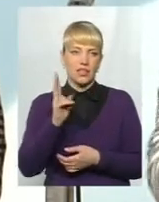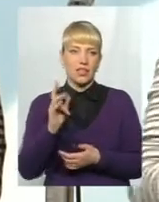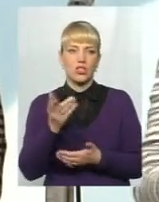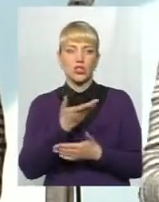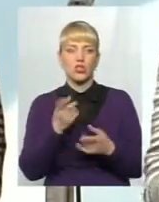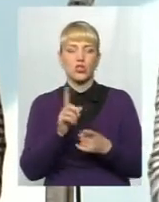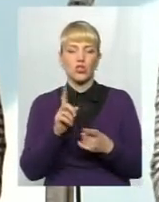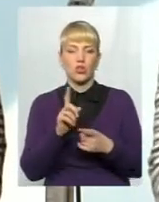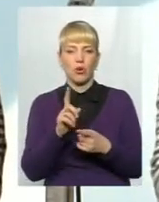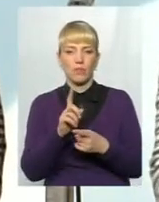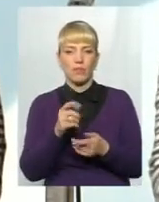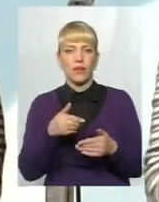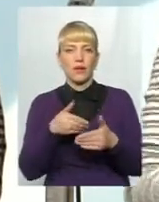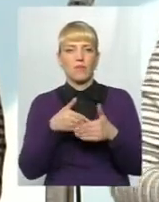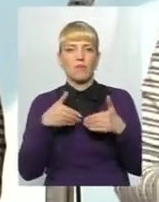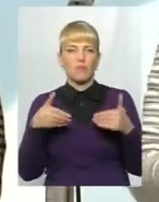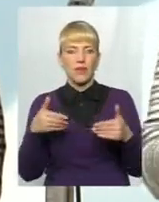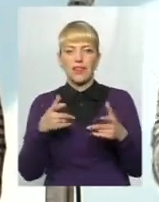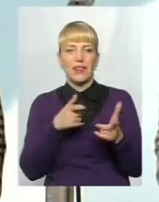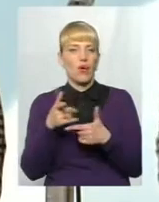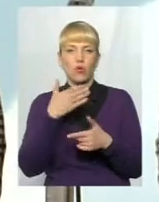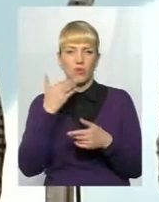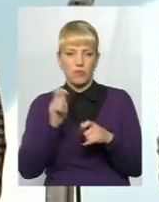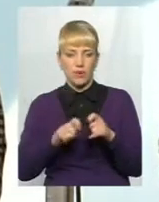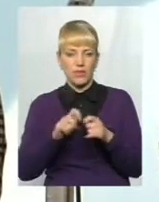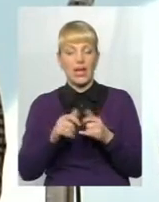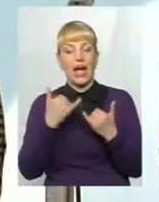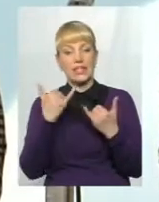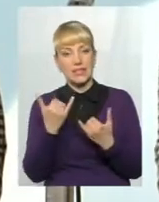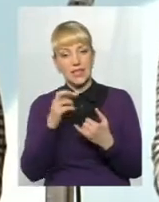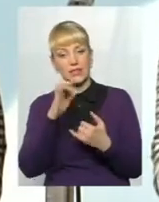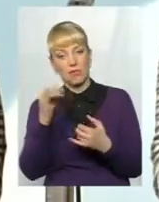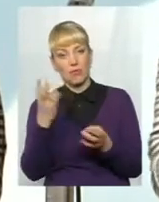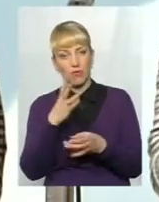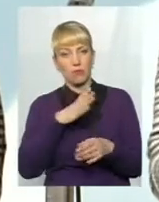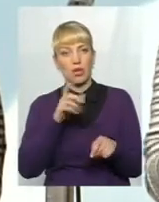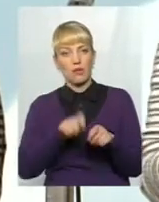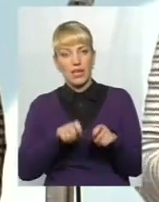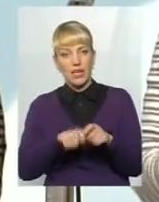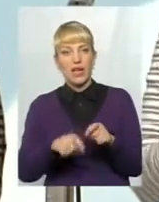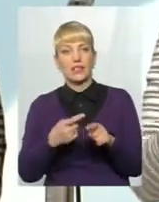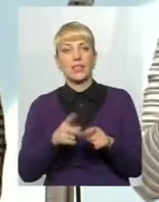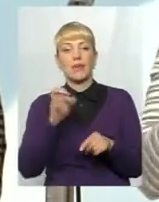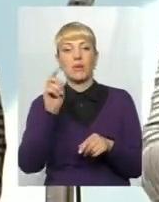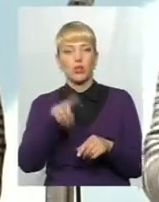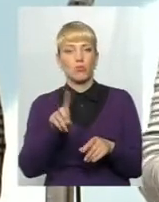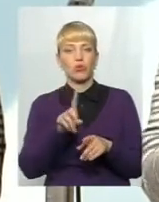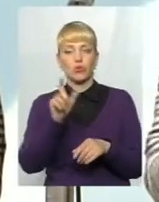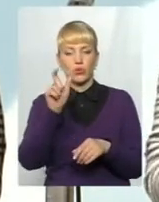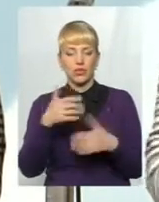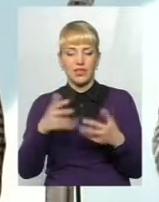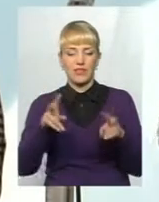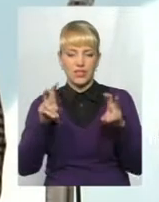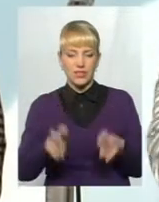методики перевірки. Зараз вони по ідеї мали перевіряти. Це вже при тому, що людина вже сіла,